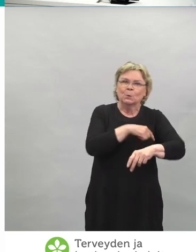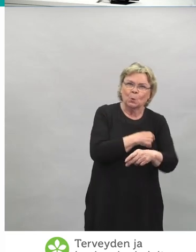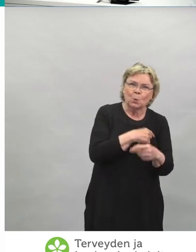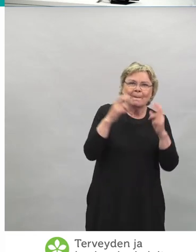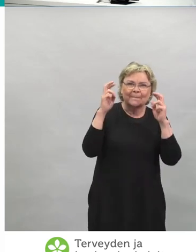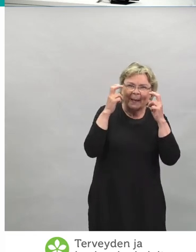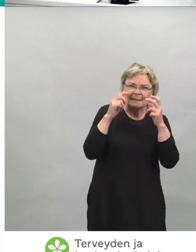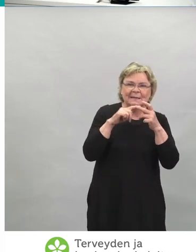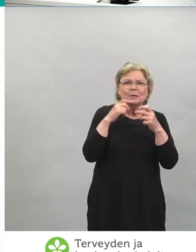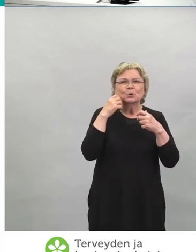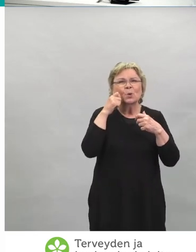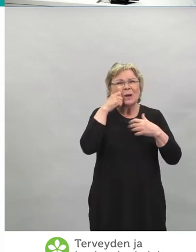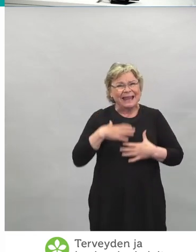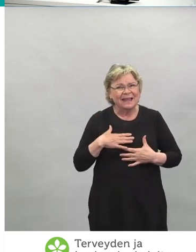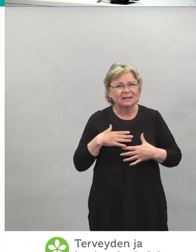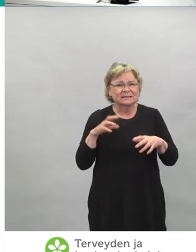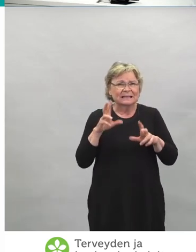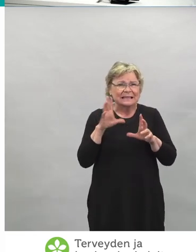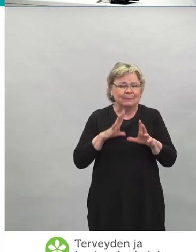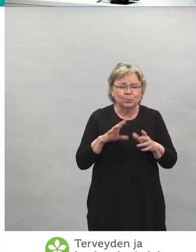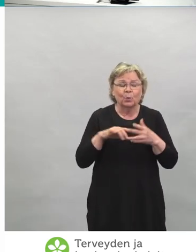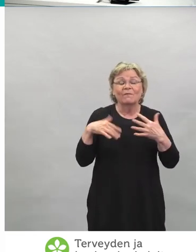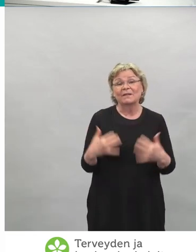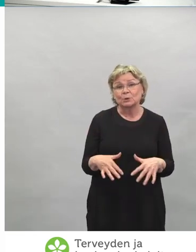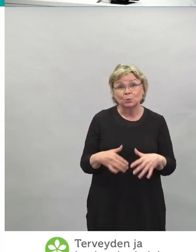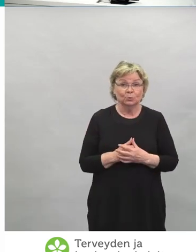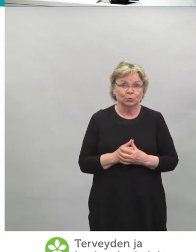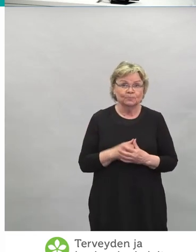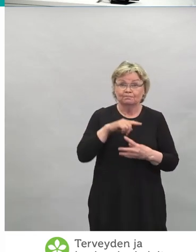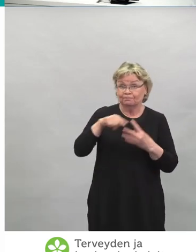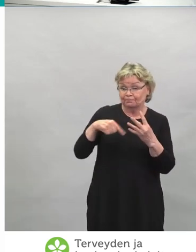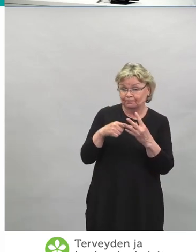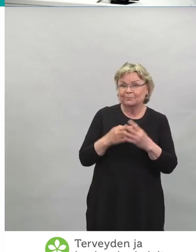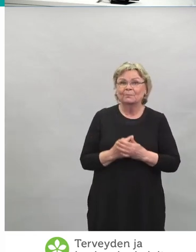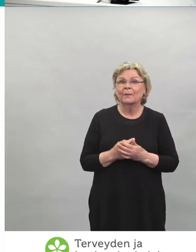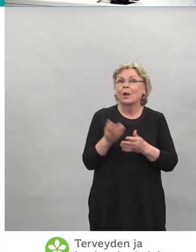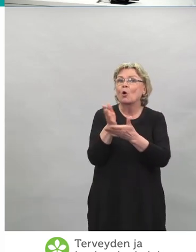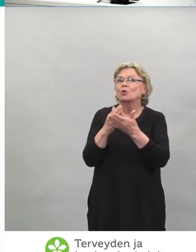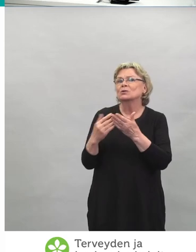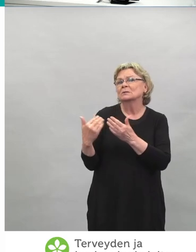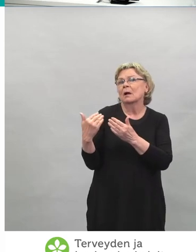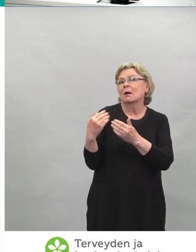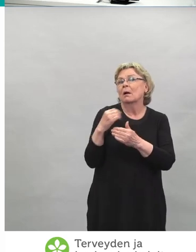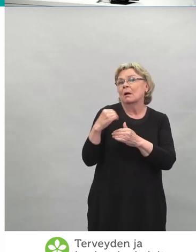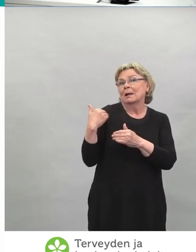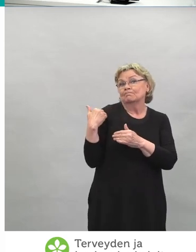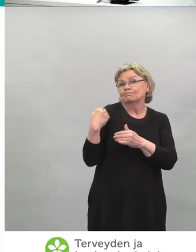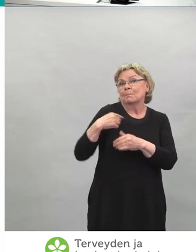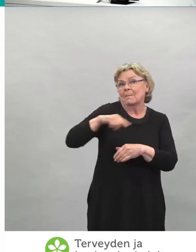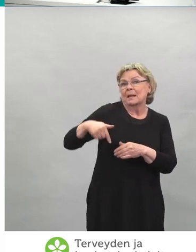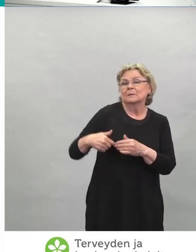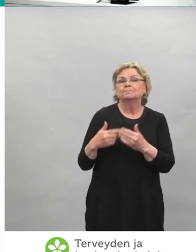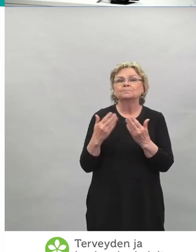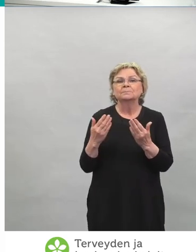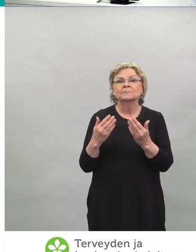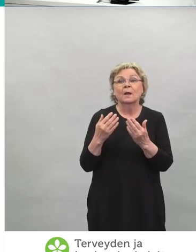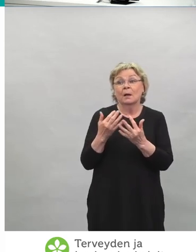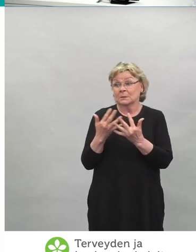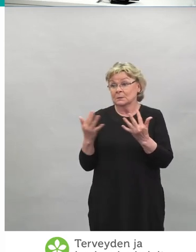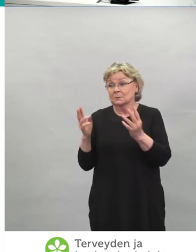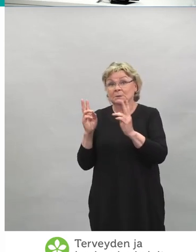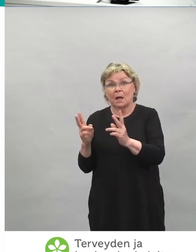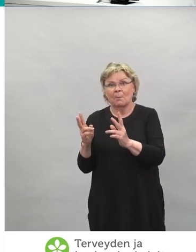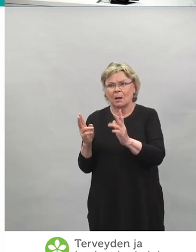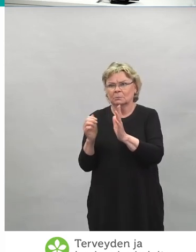väsymys. Moleman annoksen saaneista, osa on ilmoittanut meille tästä, niin näilläkin on ihan samantyyppinen